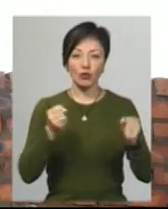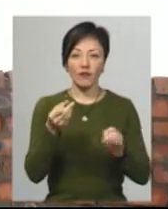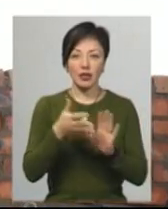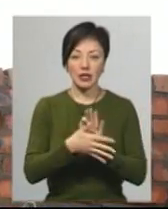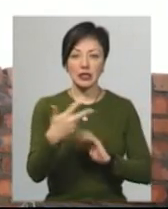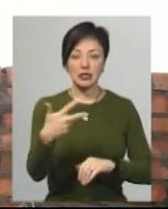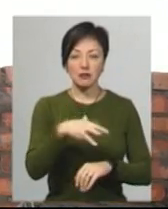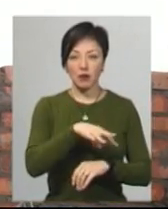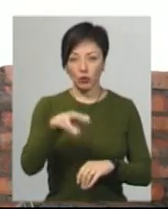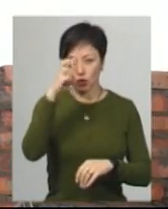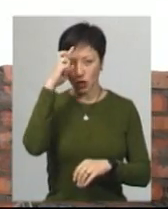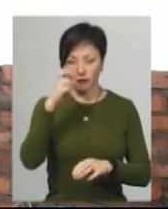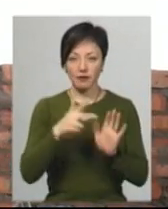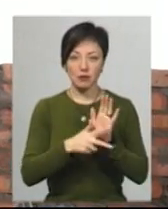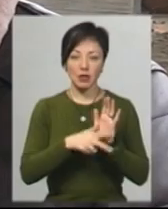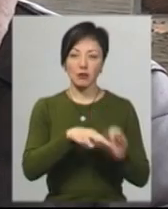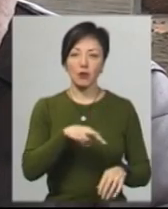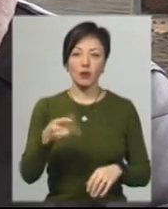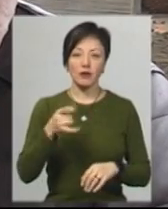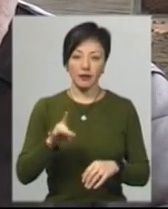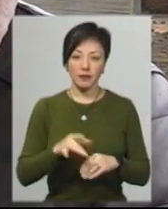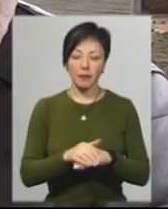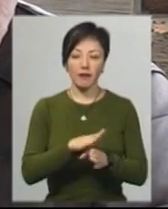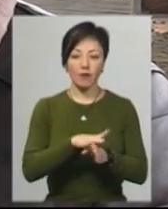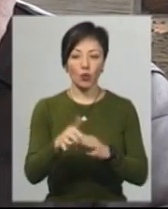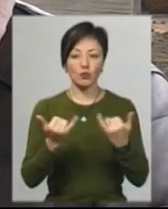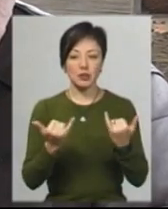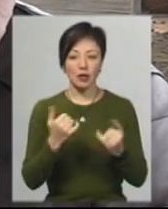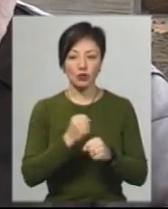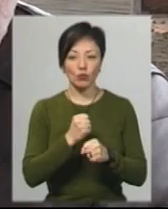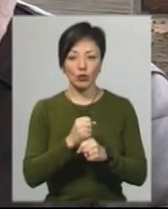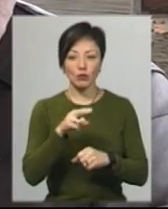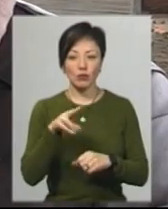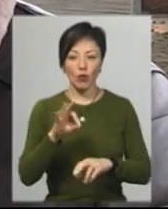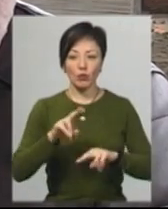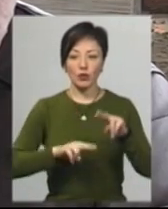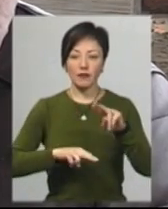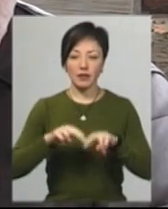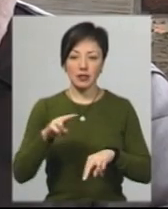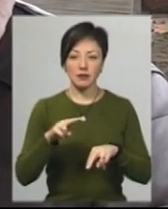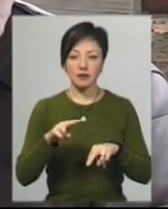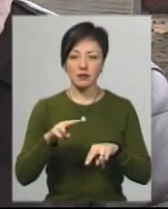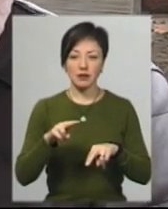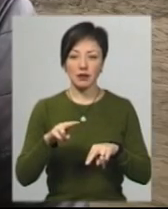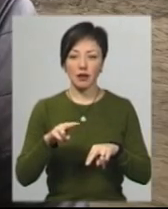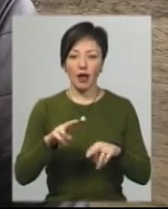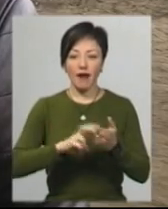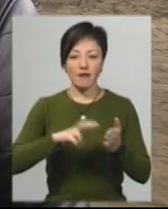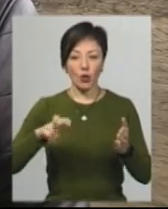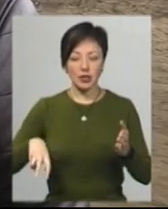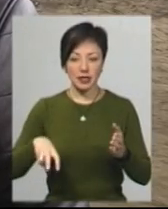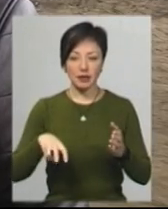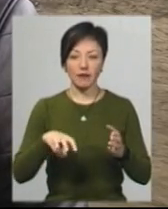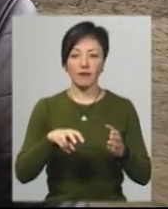30 млн грн, з державного – 80 млн грн. Виконуємо зараз роботи по будівництву евакуаційних виходів. На